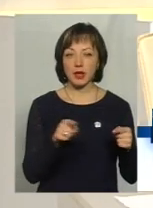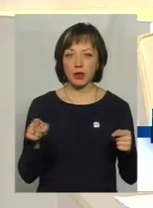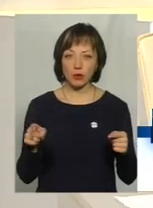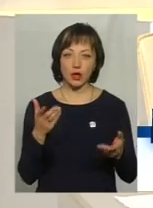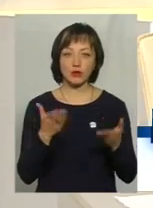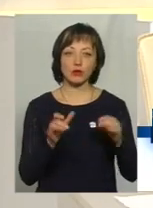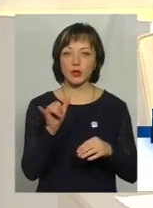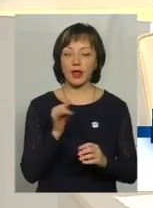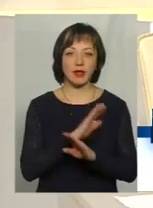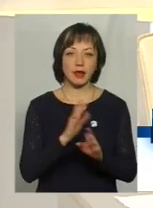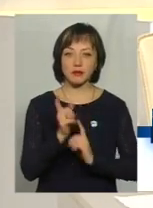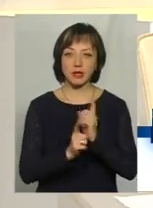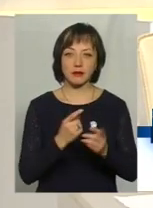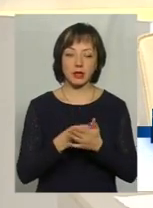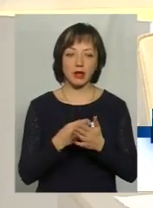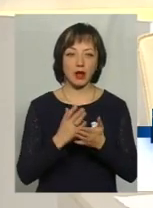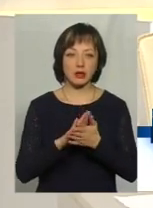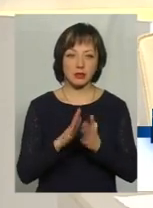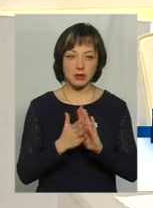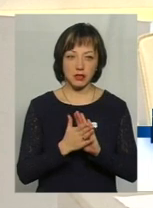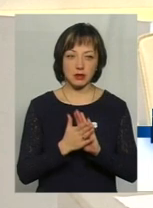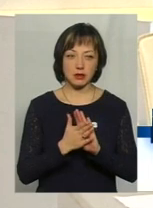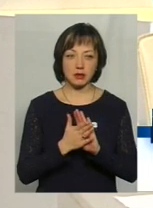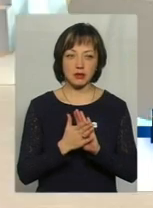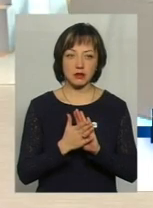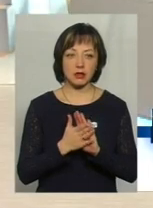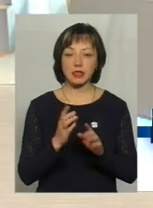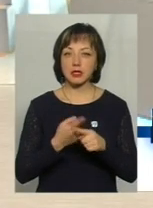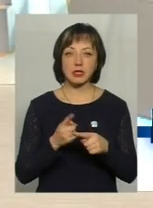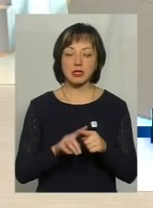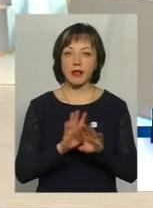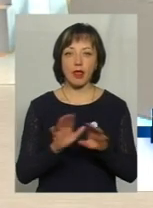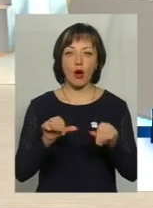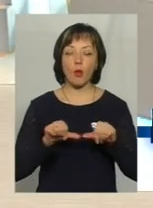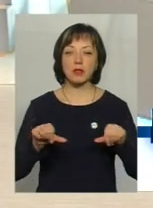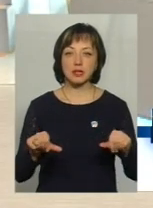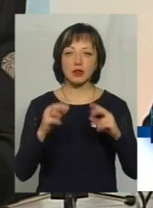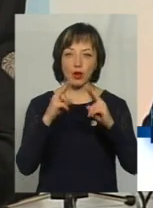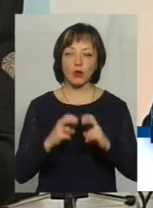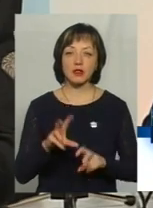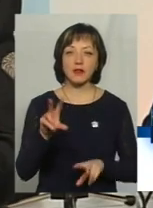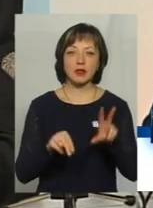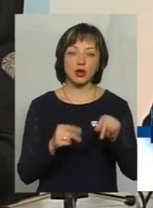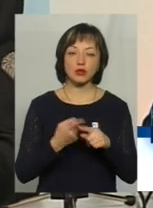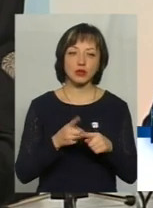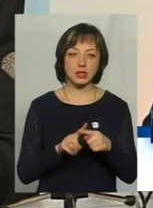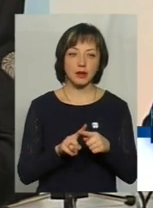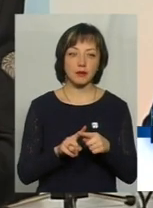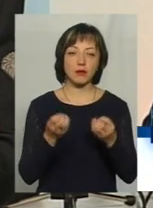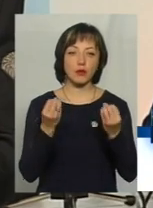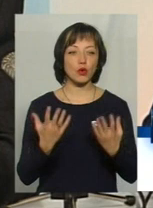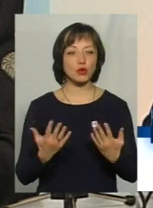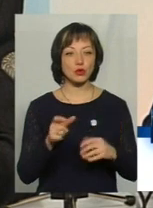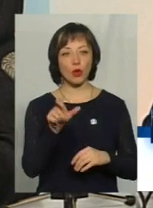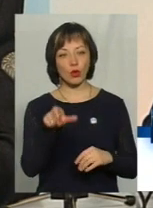якщо в неї не змінився матеріальний стан... Ні, це буде не комісійний розгляд. Я вважаю, що просто